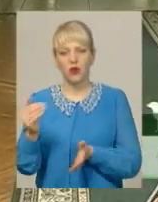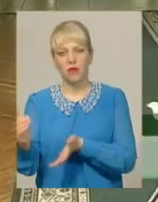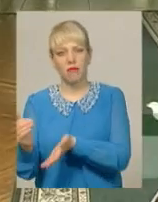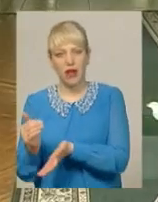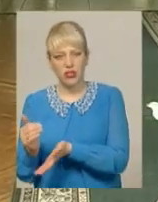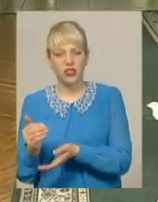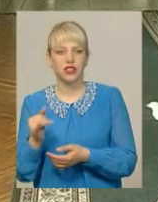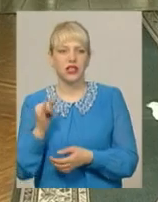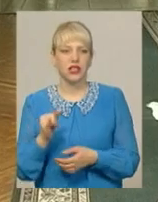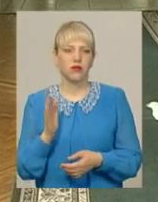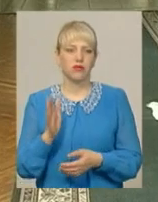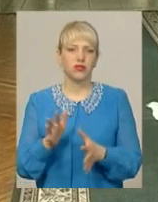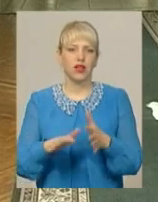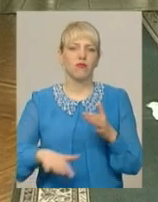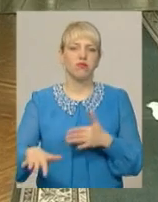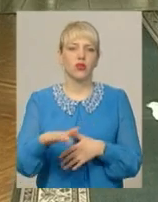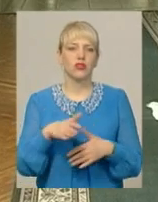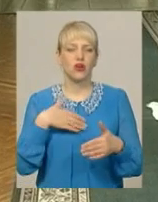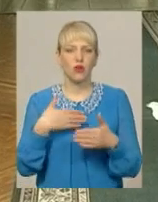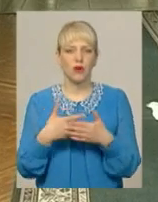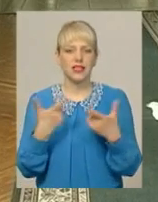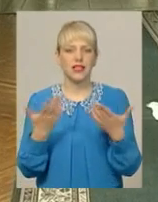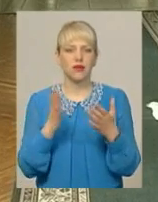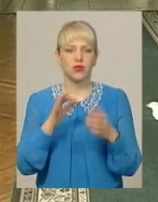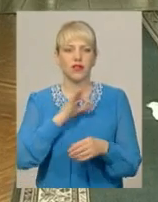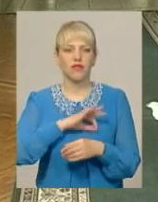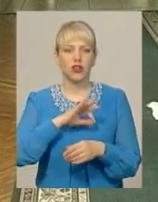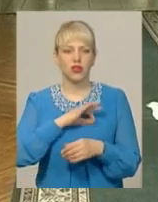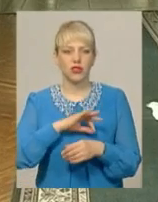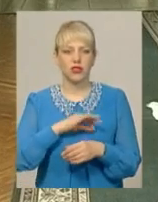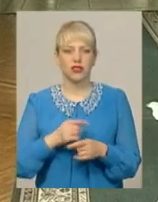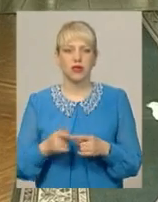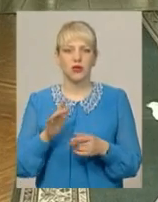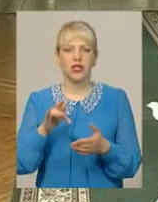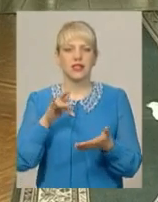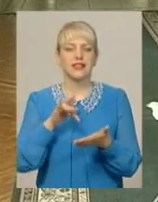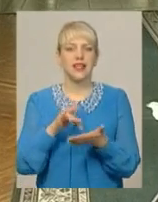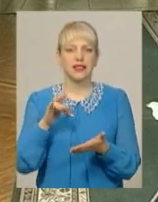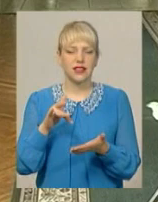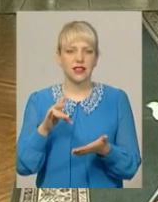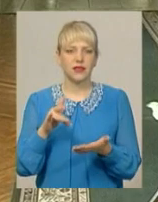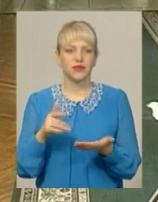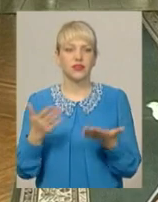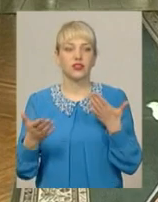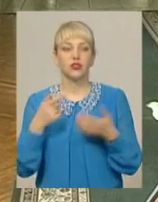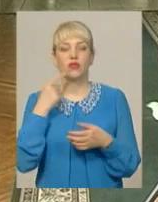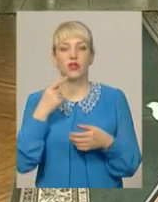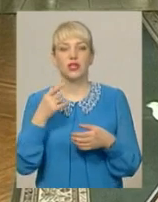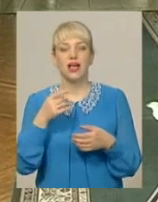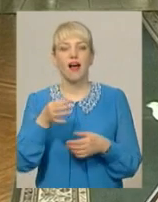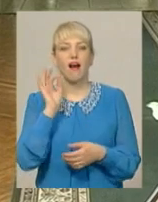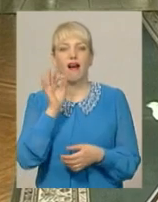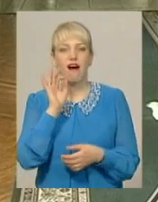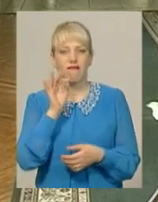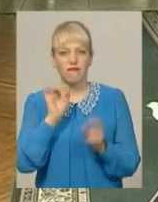Буде простір громадський, який буде використовуватися як коворкінг-центр. Якщо ми говоримо про кафе, то